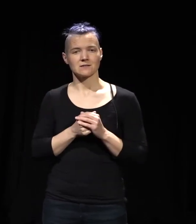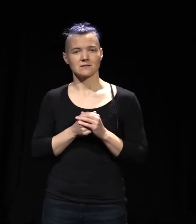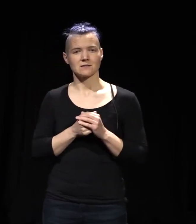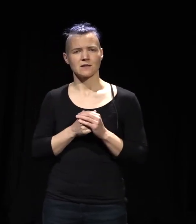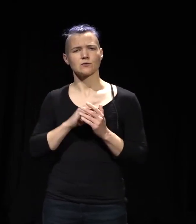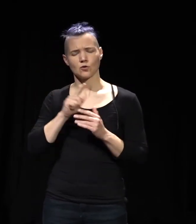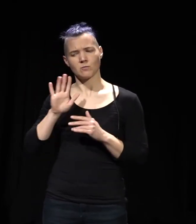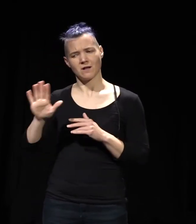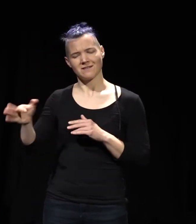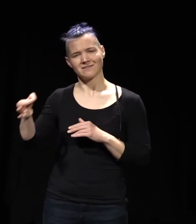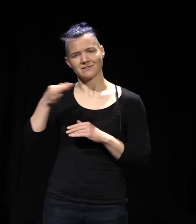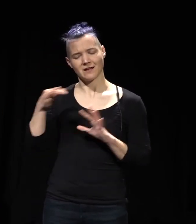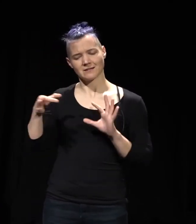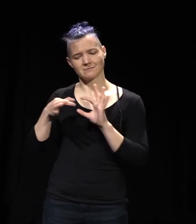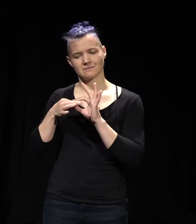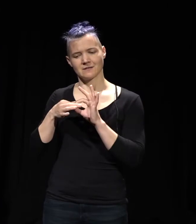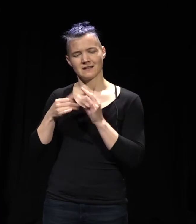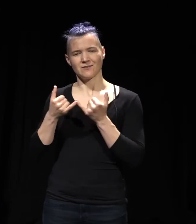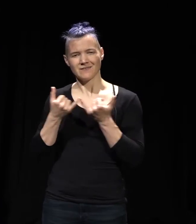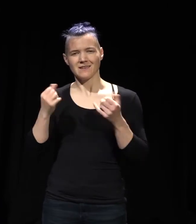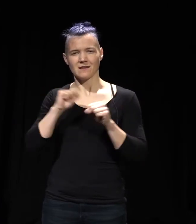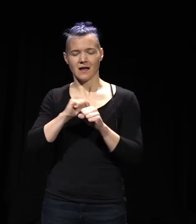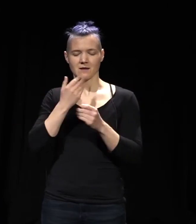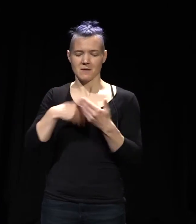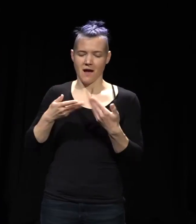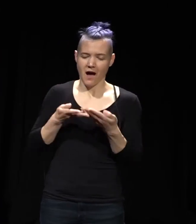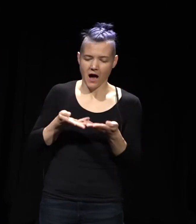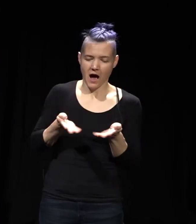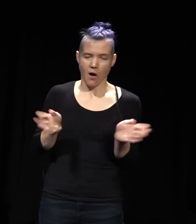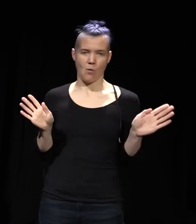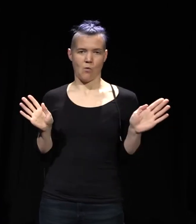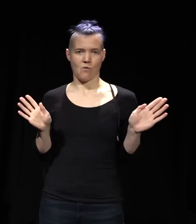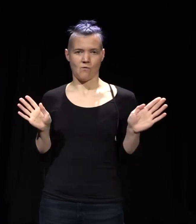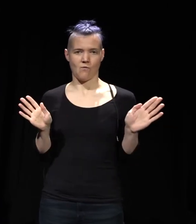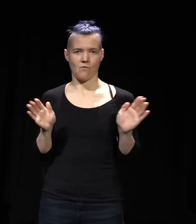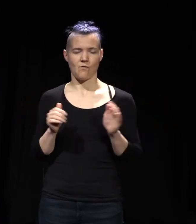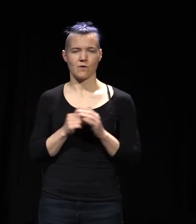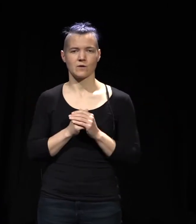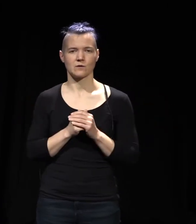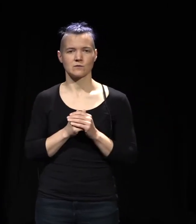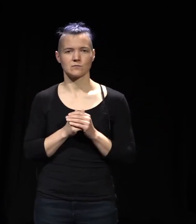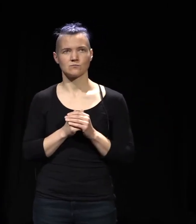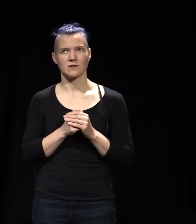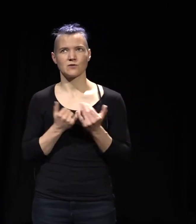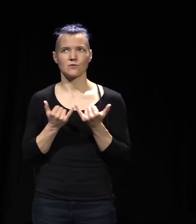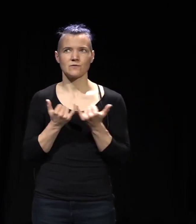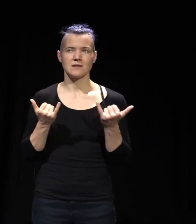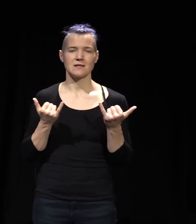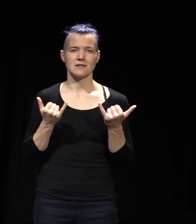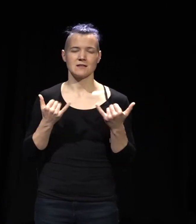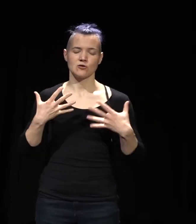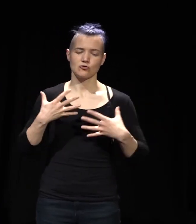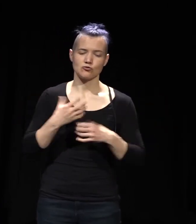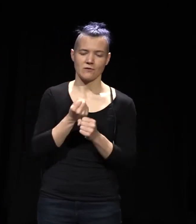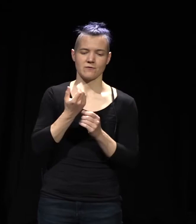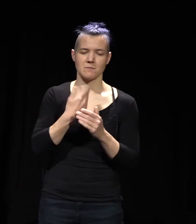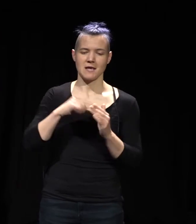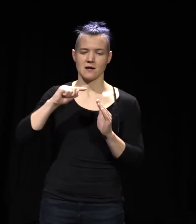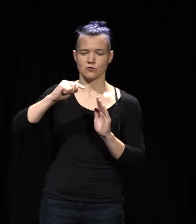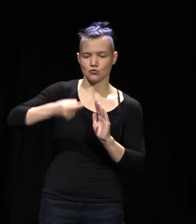Frage, wie können wir das öffnen, wie können wir da sozusagen Zugänge schaffen.